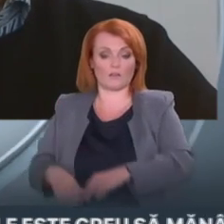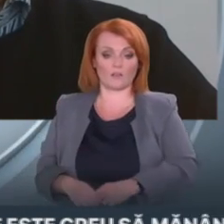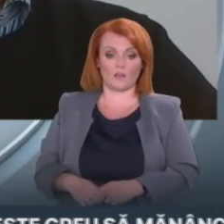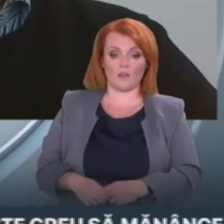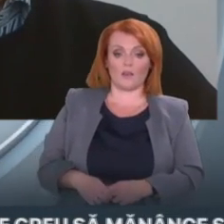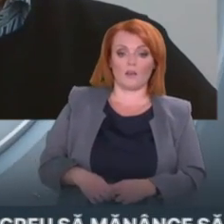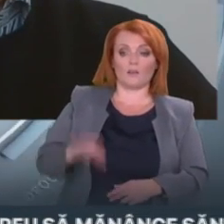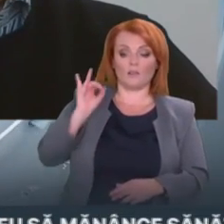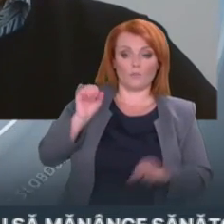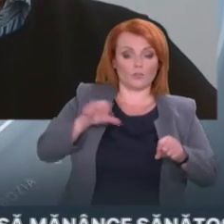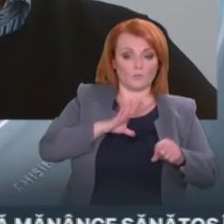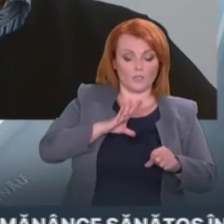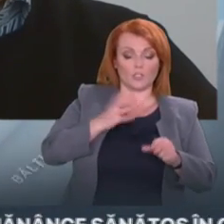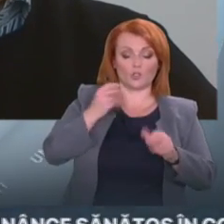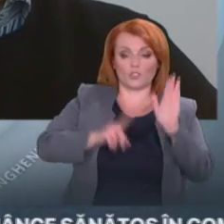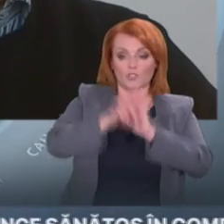de la Gazprom.